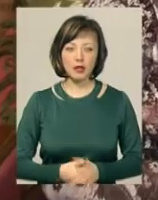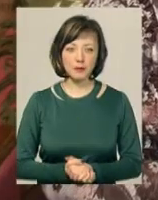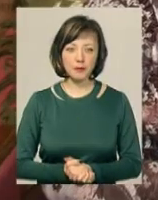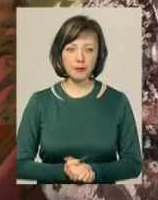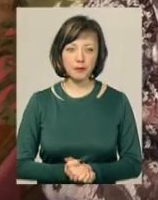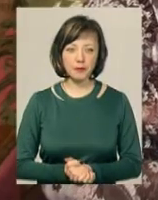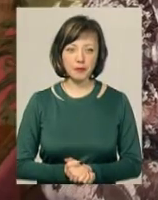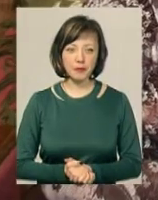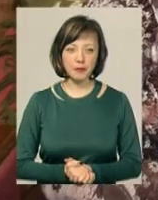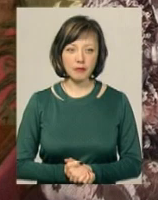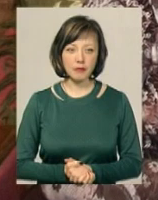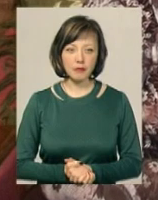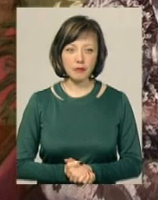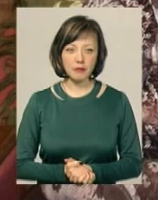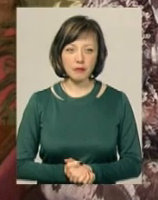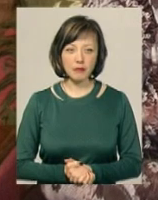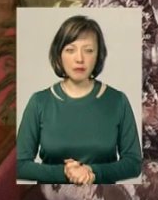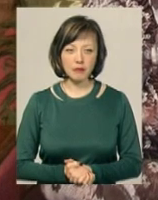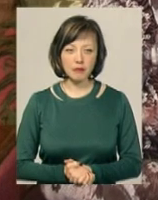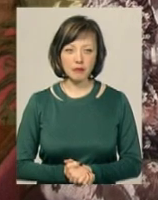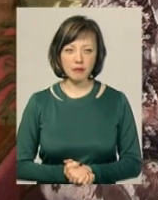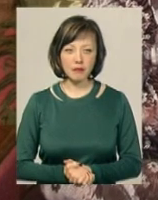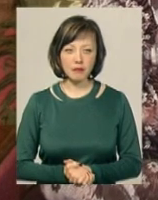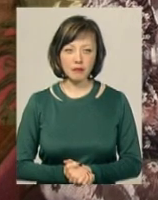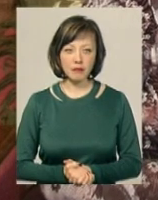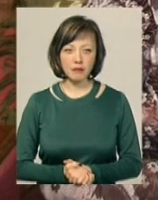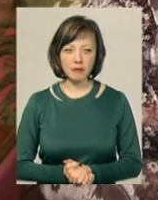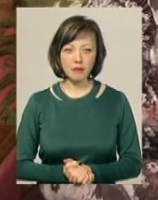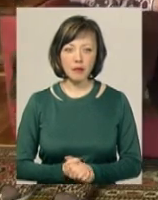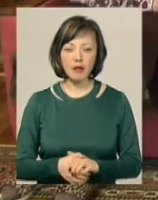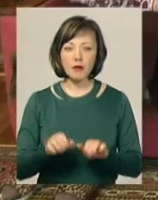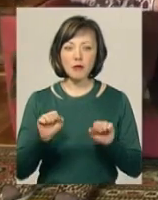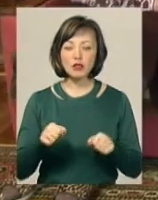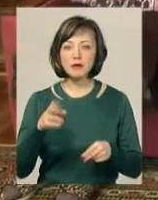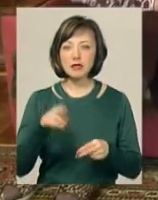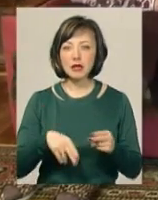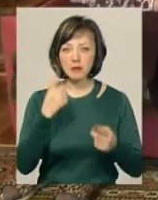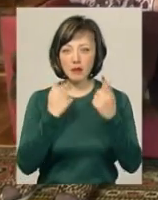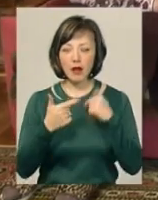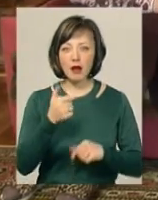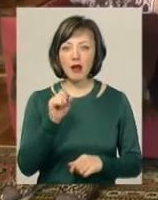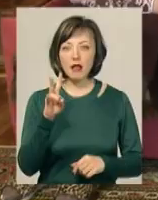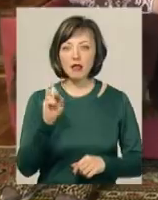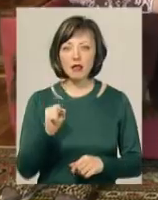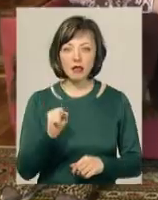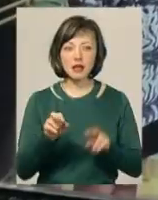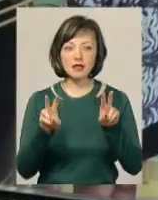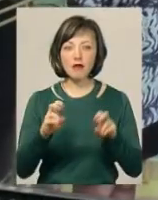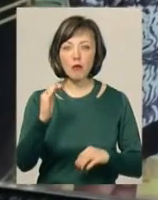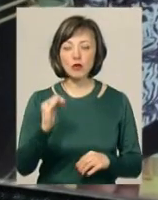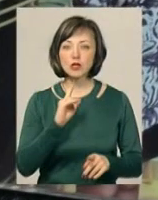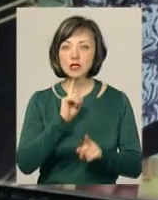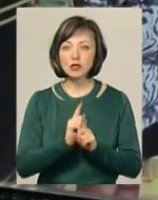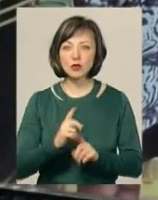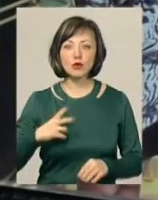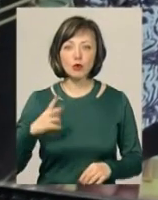Може перестанемо плакати? Не будемо топити її в сльозах. Ганна Мороз називає молодшу. На 18 років сестру